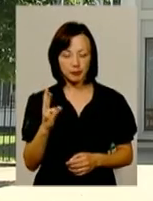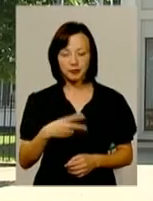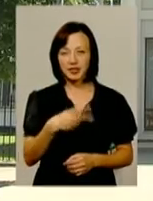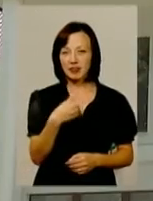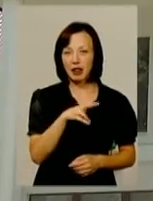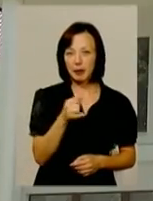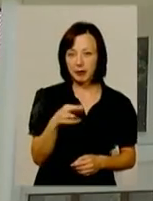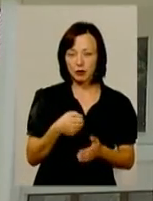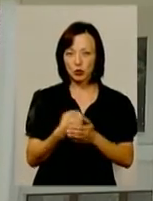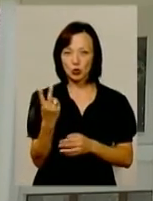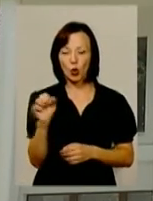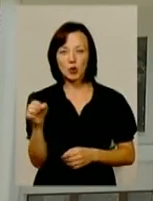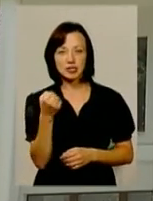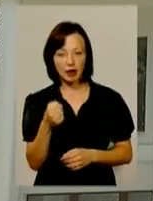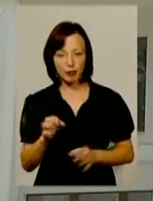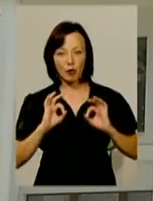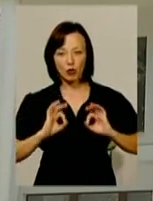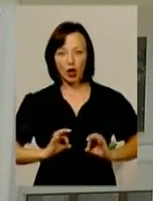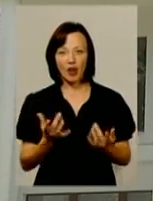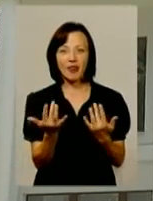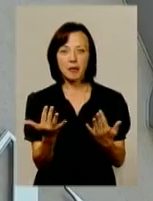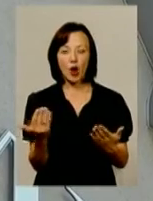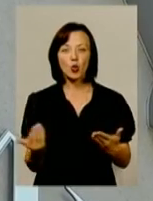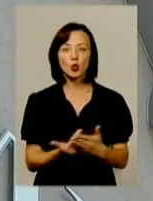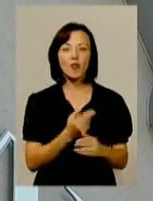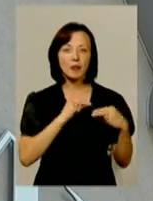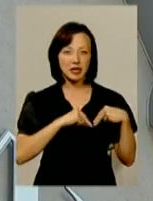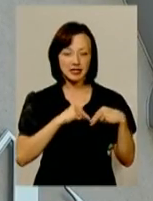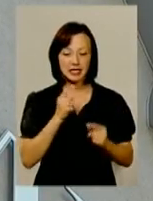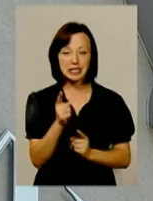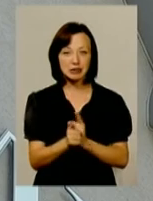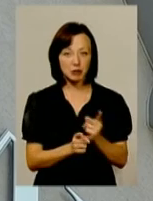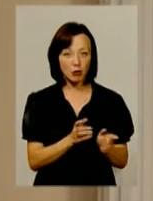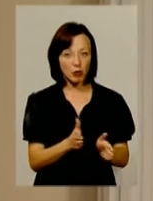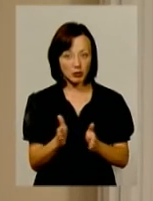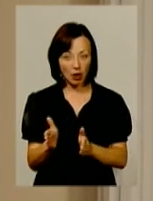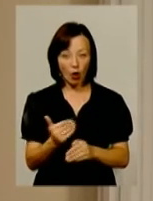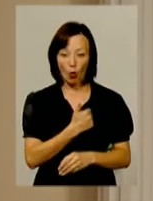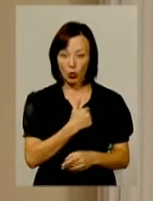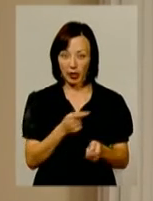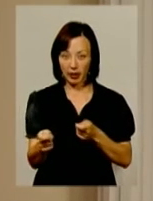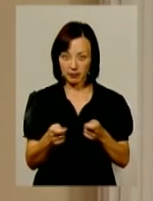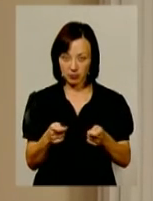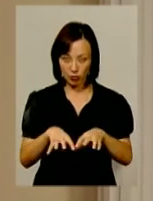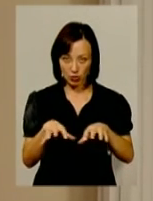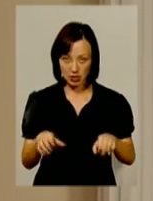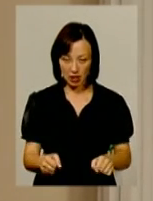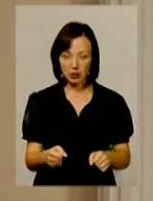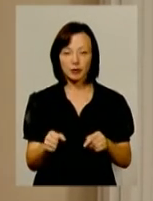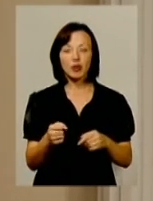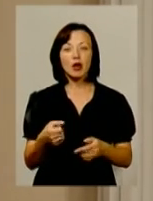2 серпня в прокуратурі області набирають нові кадри за зміненим порядком. Претенденти на керівні посади беруть участь у